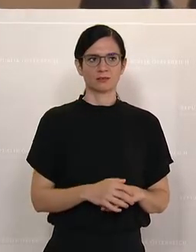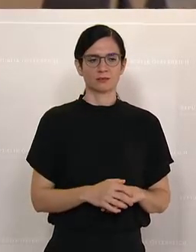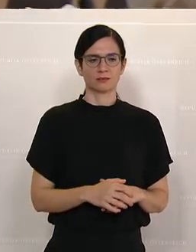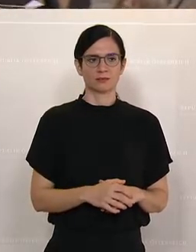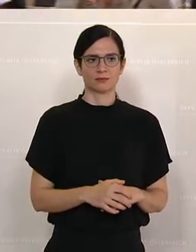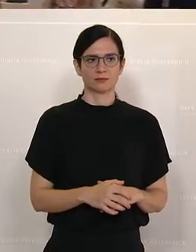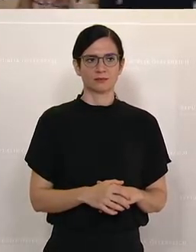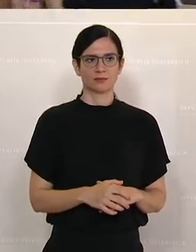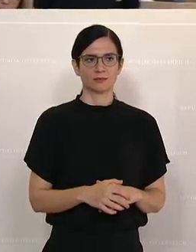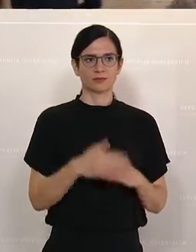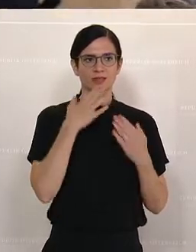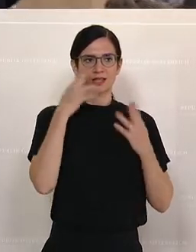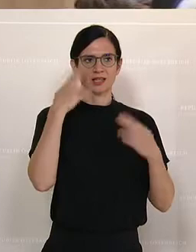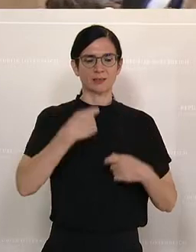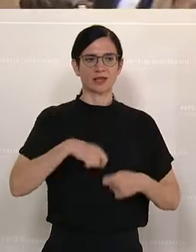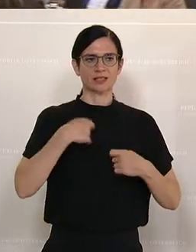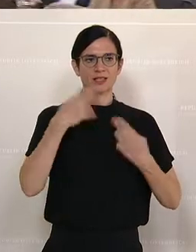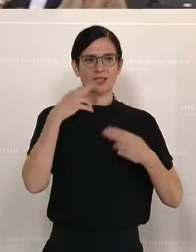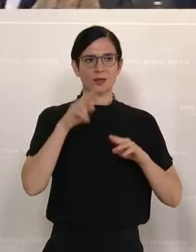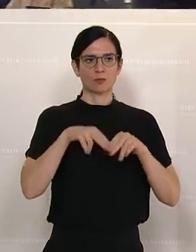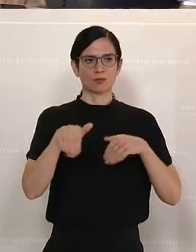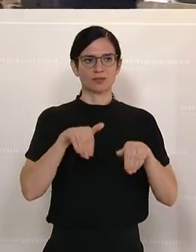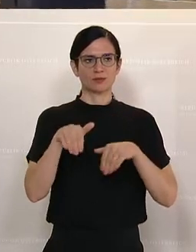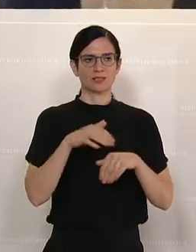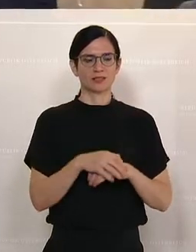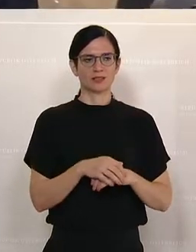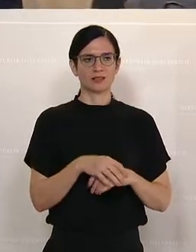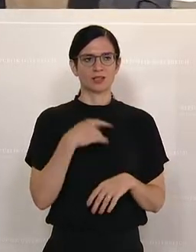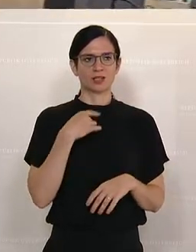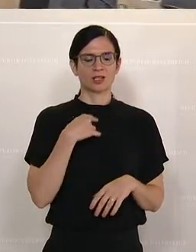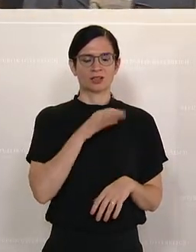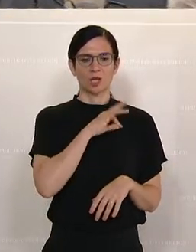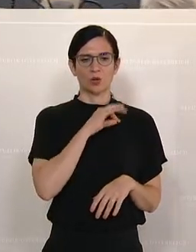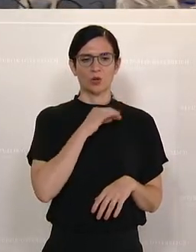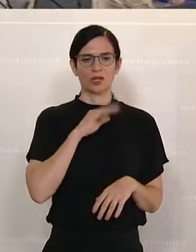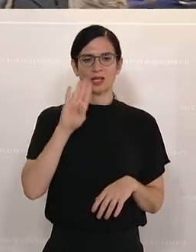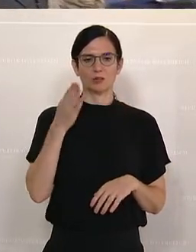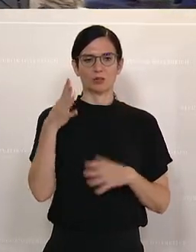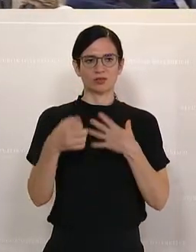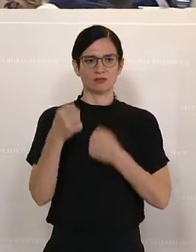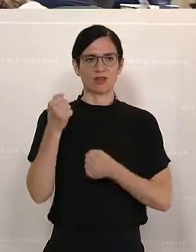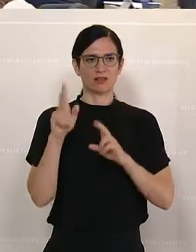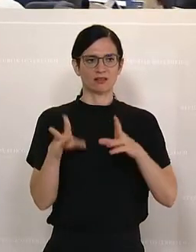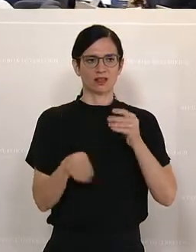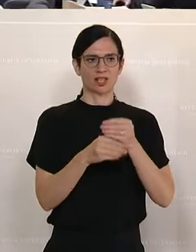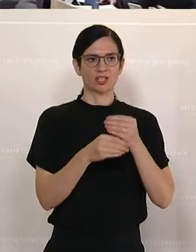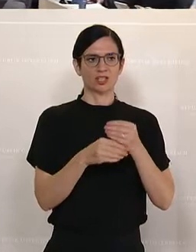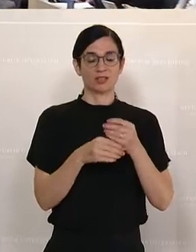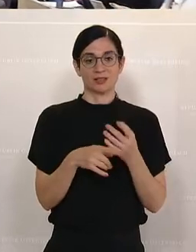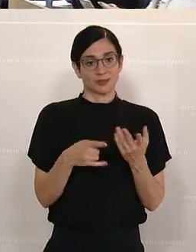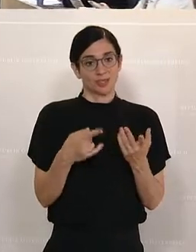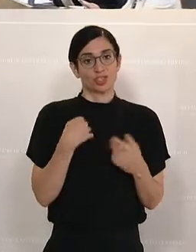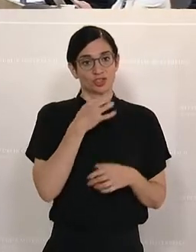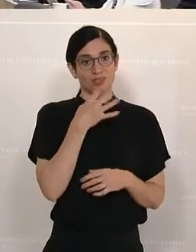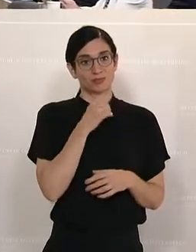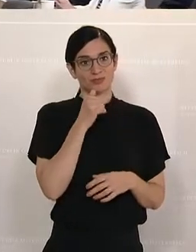Debatten 40 Gesetzesbeschlüsse an. Aktuell sind wir beim Thema Rot-Weiß-Rot-Karte. Diese soll reformiert werden. Am Wort ist